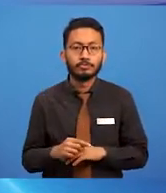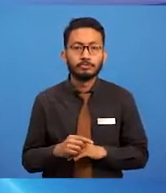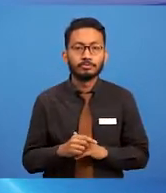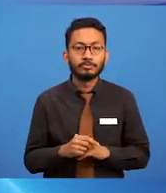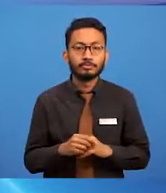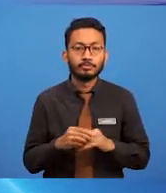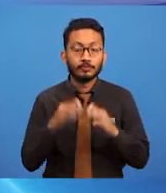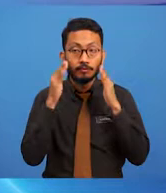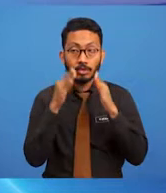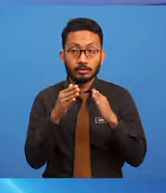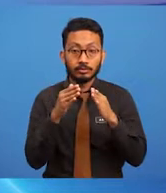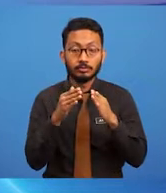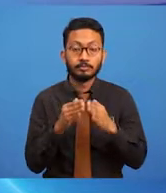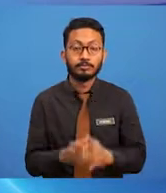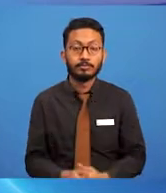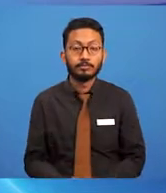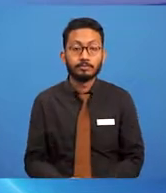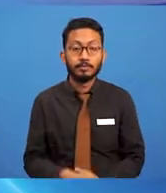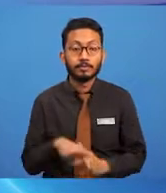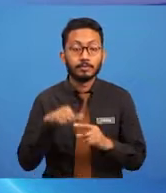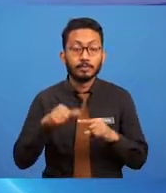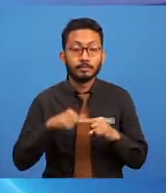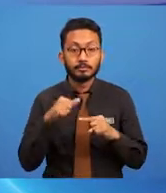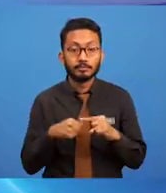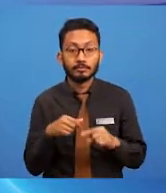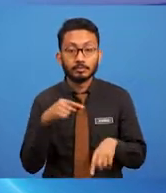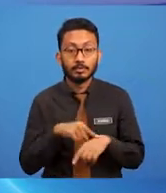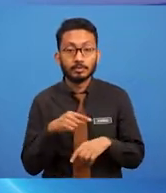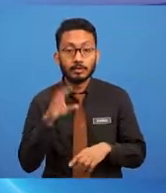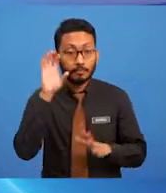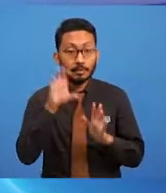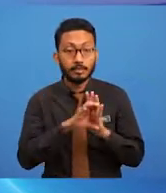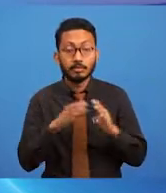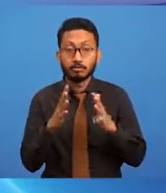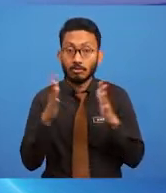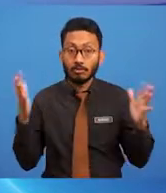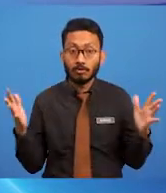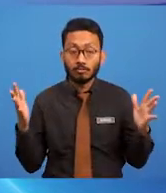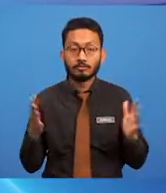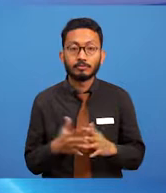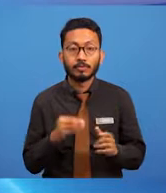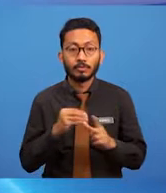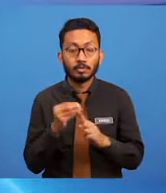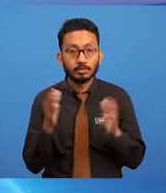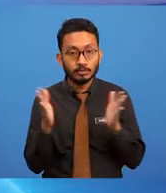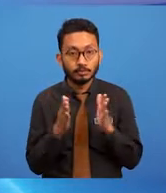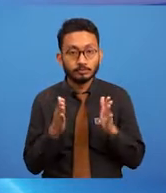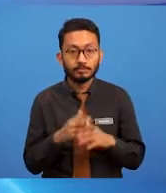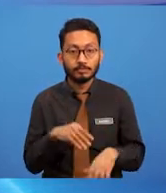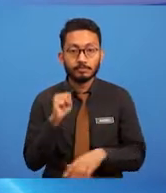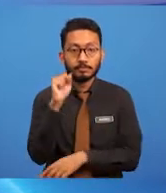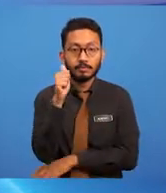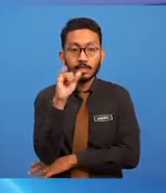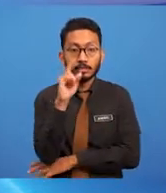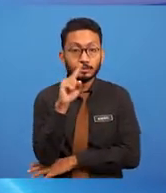fit apabila dibesarkan atau dikecilkan saiznya. Dalam